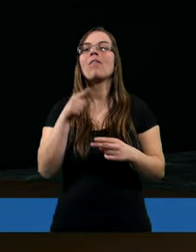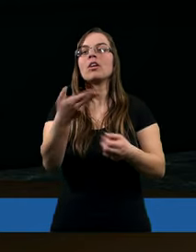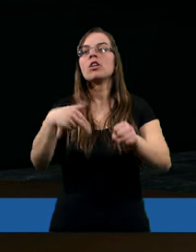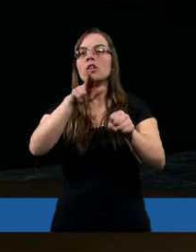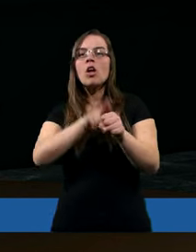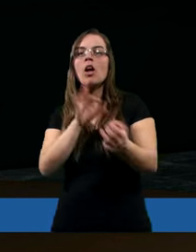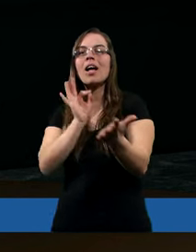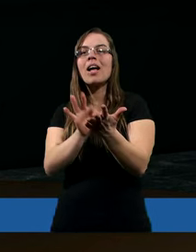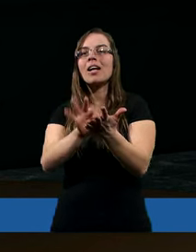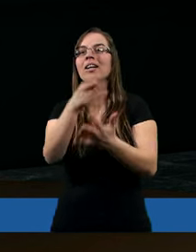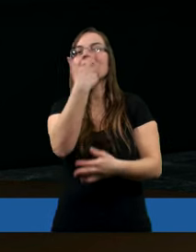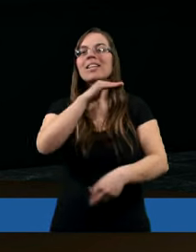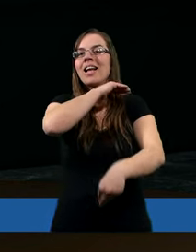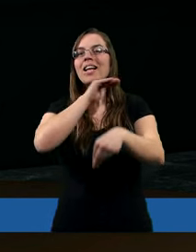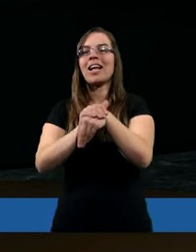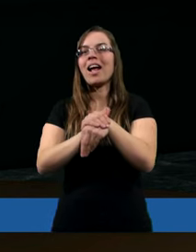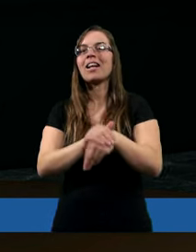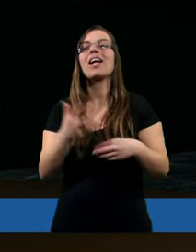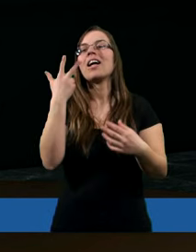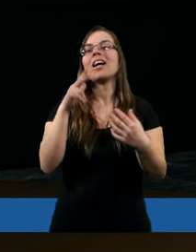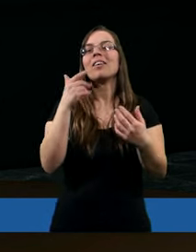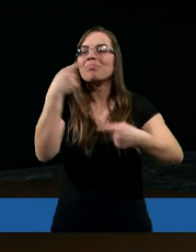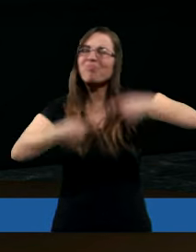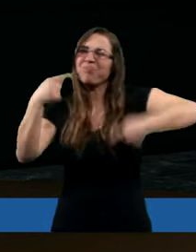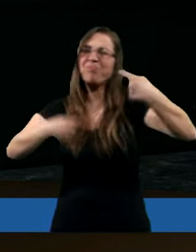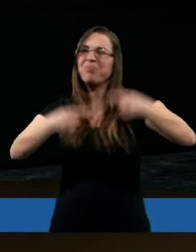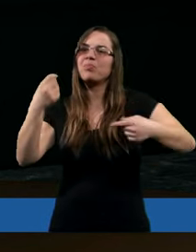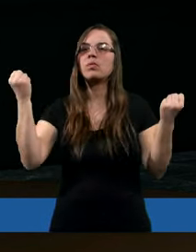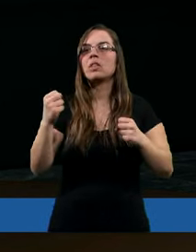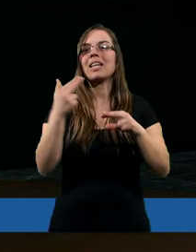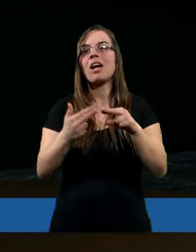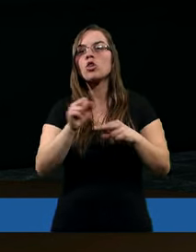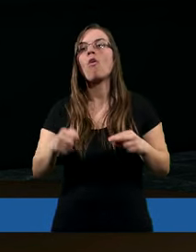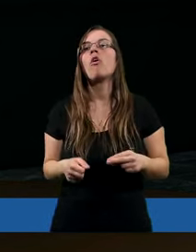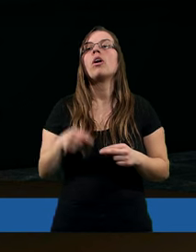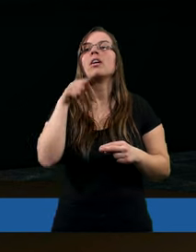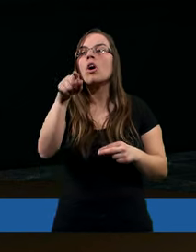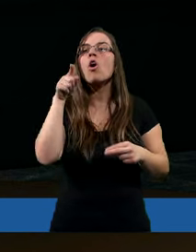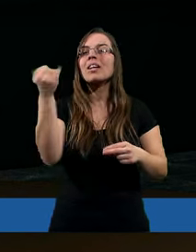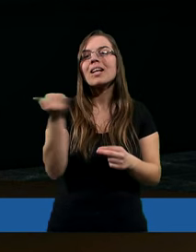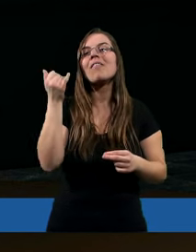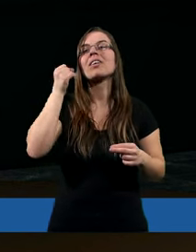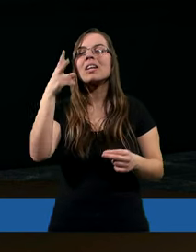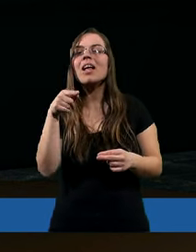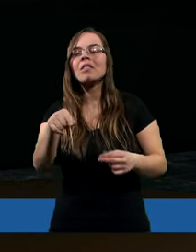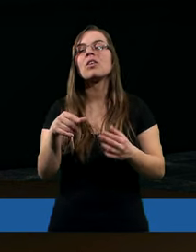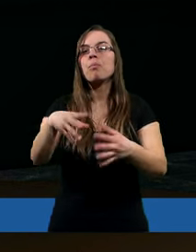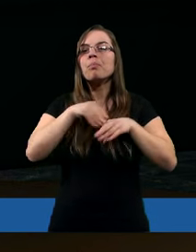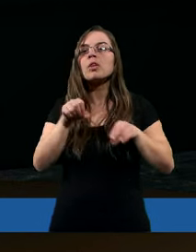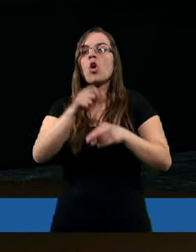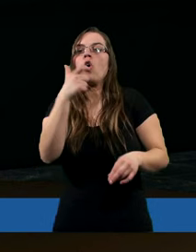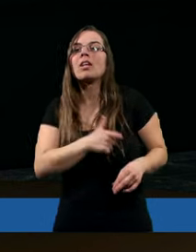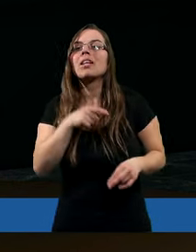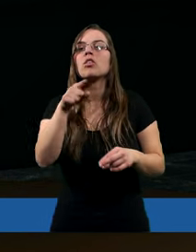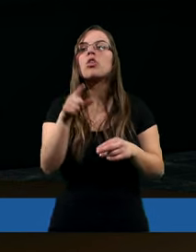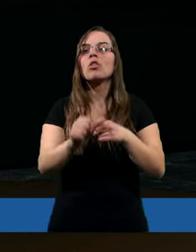z którą regularnie się nie zgadzam w wielu tematach, ale właśnie muszę powiedzieć, że ona tak sobie do serca wzięła,